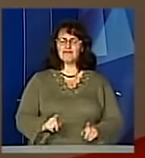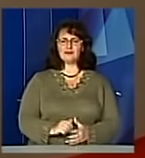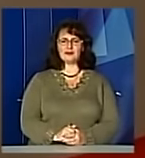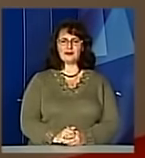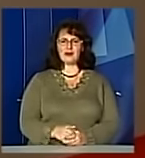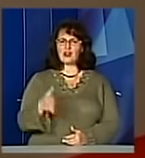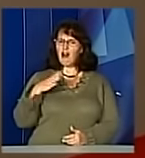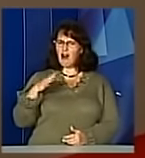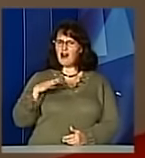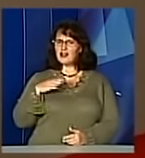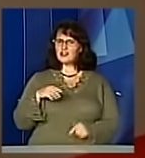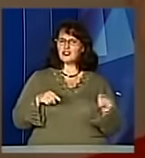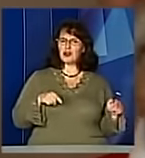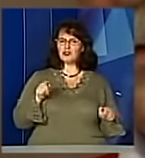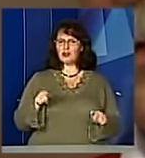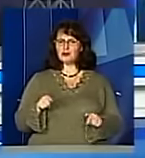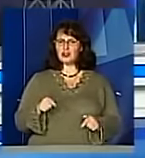Наш я ж туди Миколайчук.